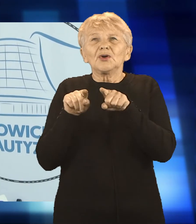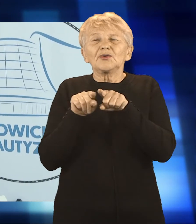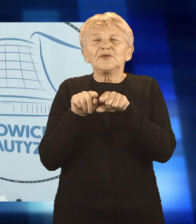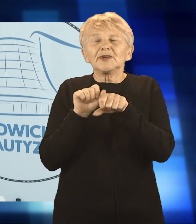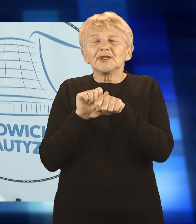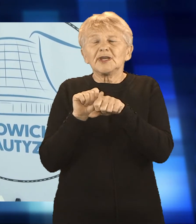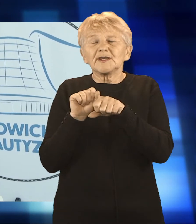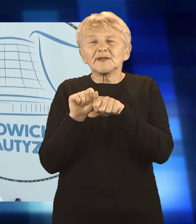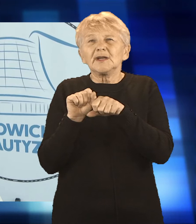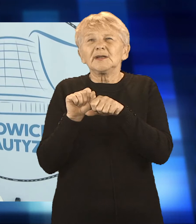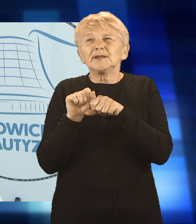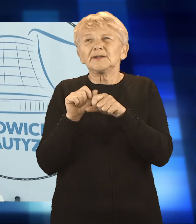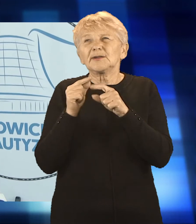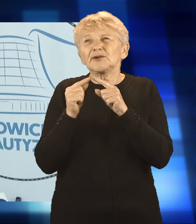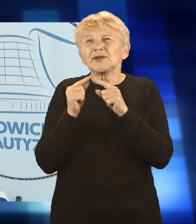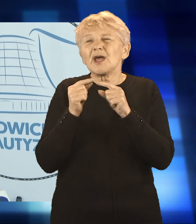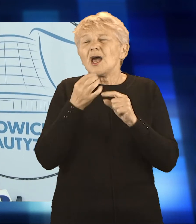wsparcia ze strony państwa.